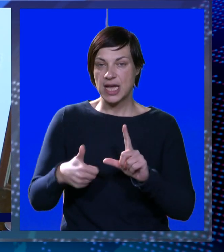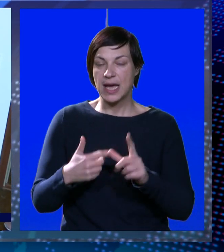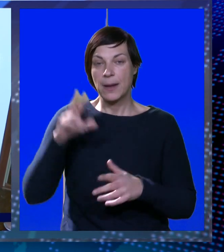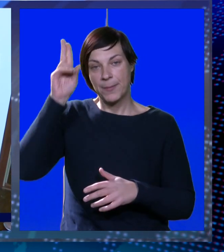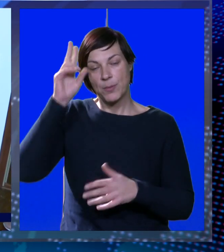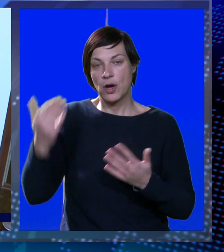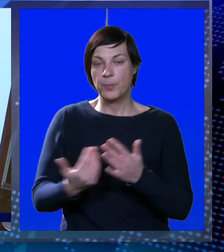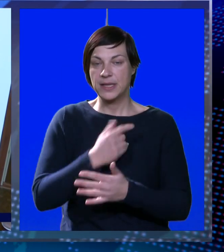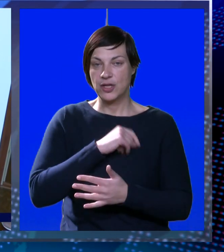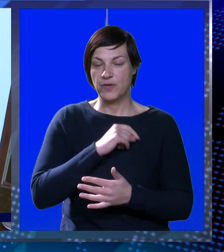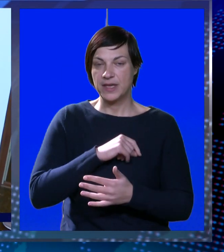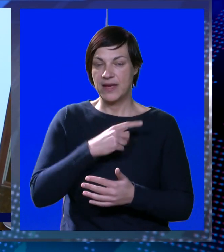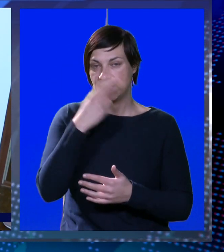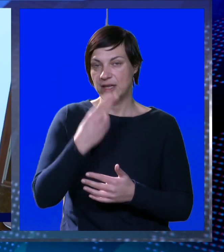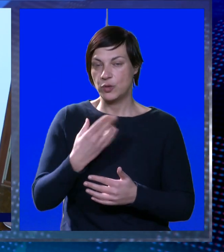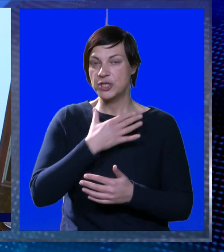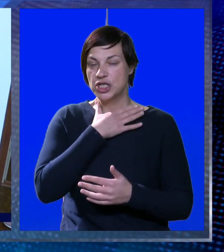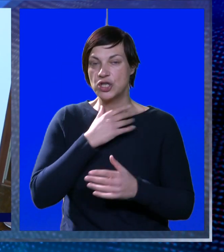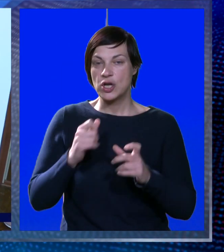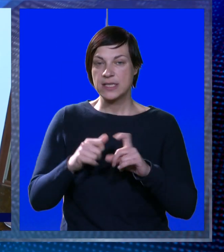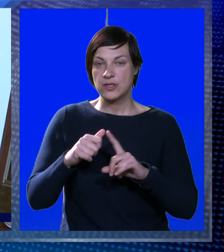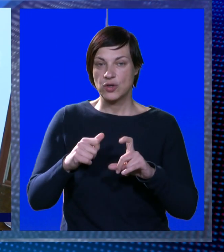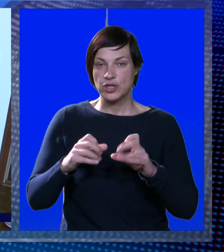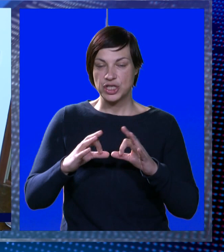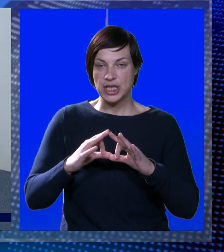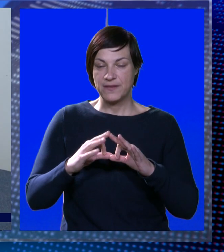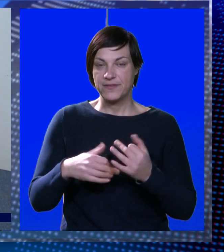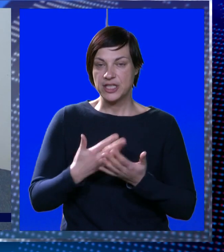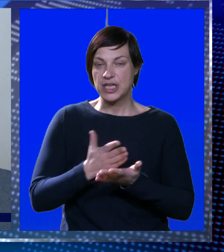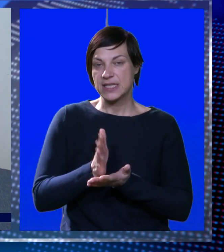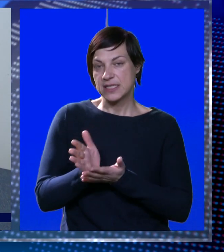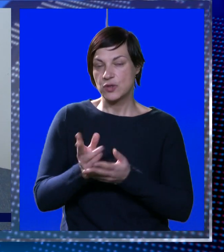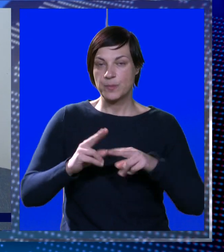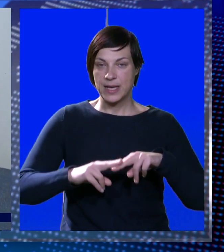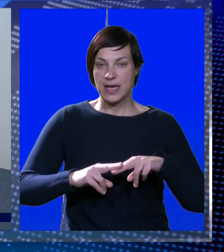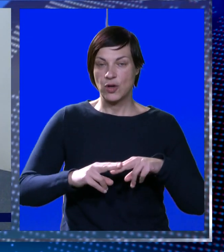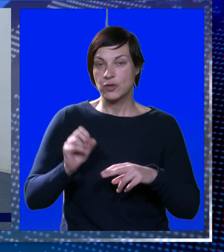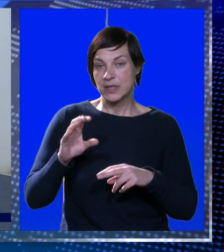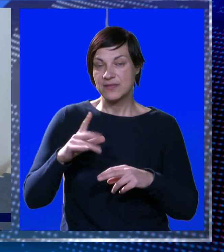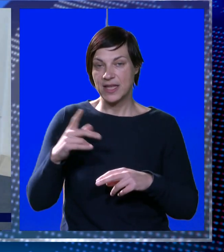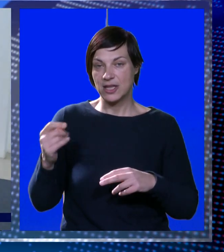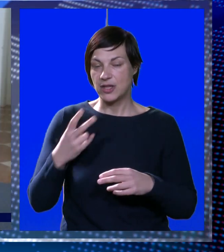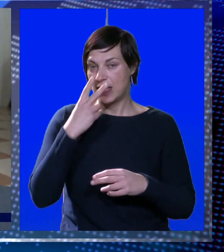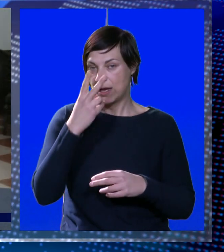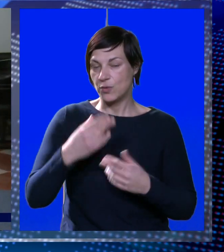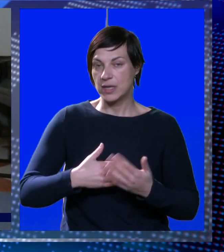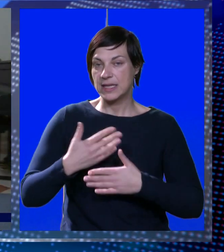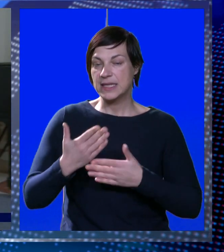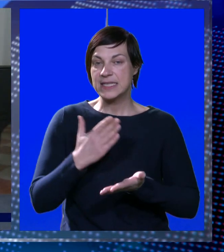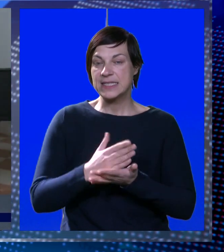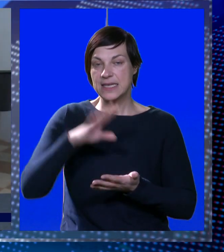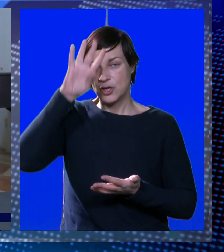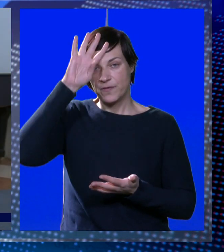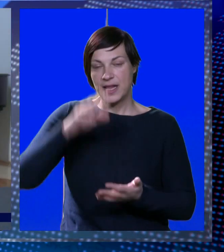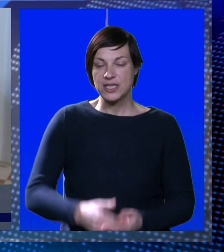Čagalj bi u istinu mogao biti novi ravnatelj umjetničke škole Luke Sorkočevića. Ipak službena će odluka svjetlo dana ugledati